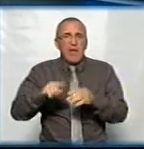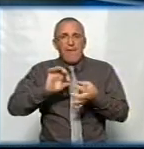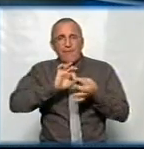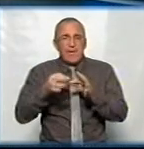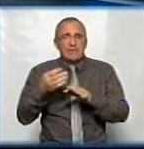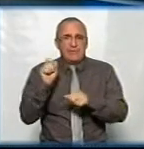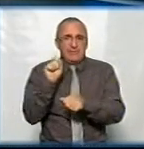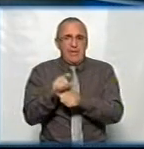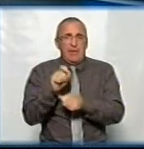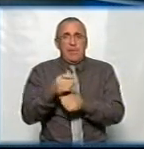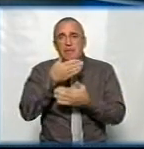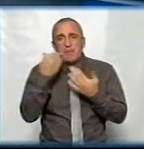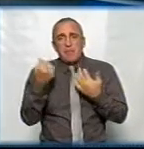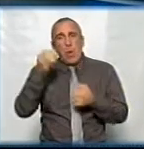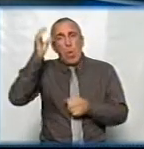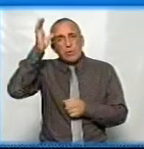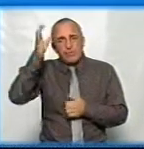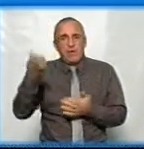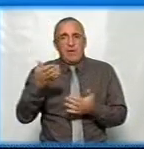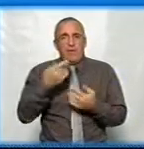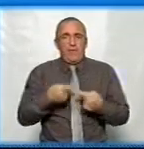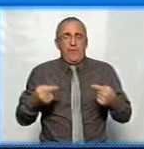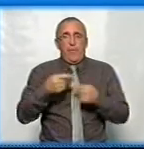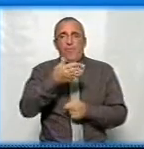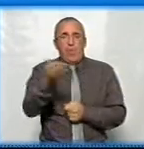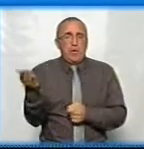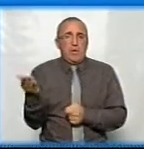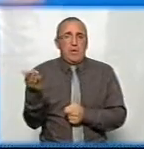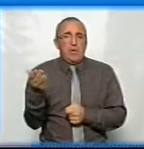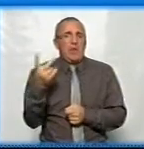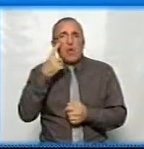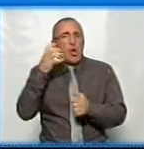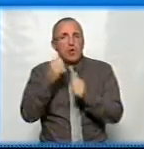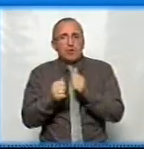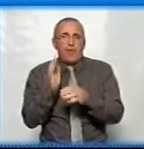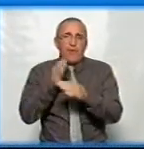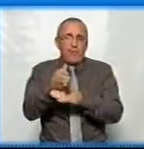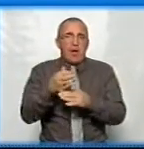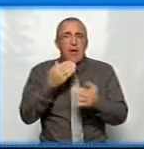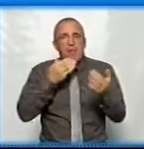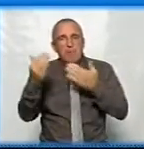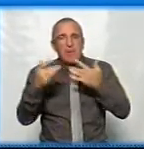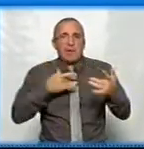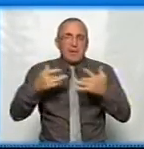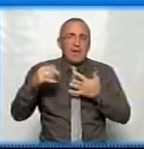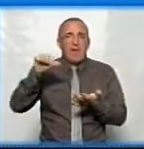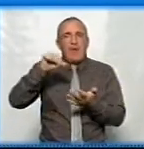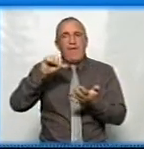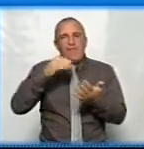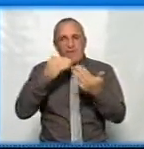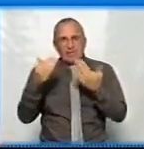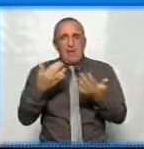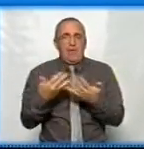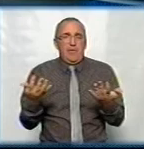завданням, тому що вони не мають освіти, відповідно, вони не часто відвідують музеї, театри і так далі, виставки, відповідно?